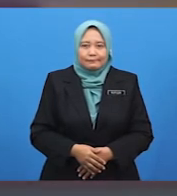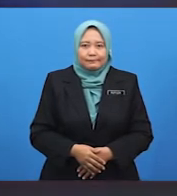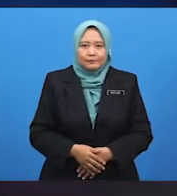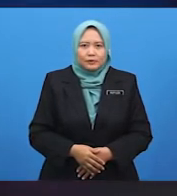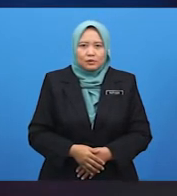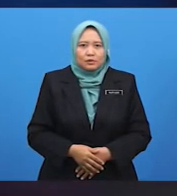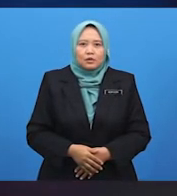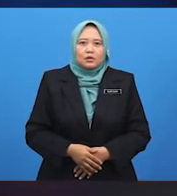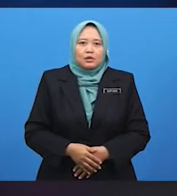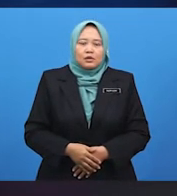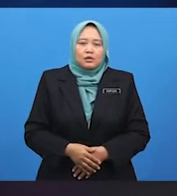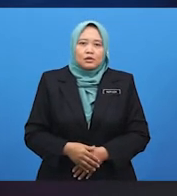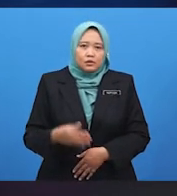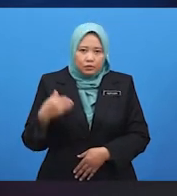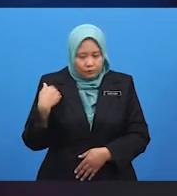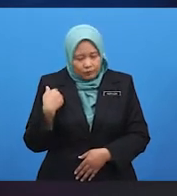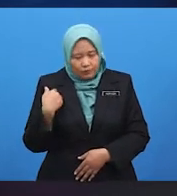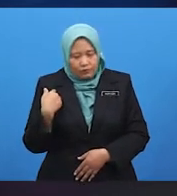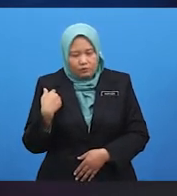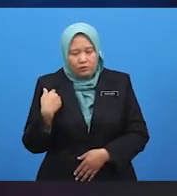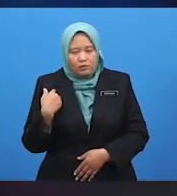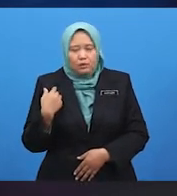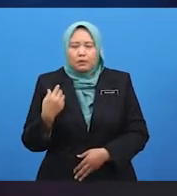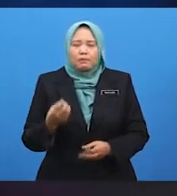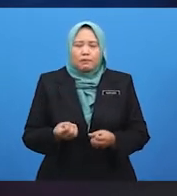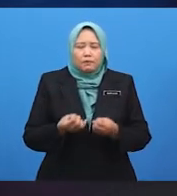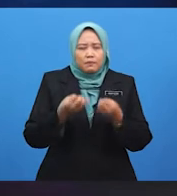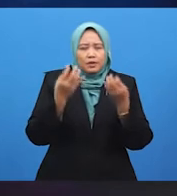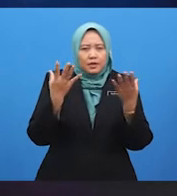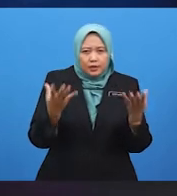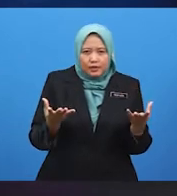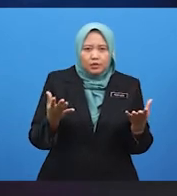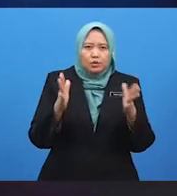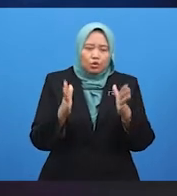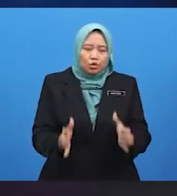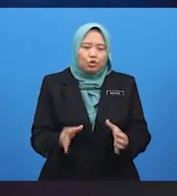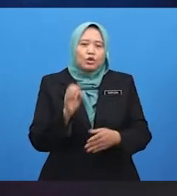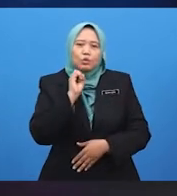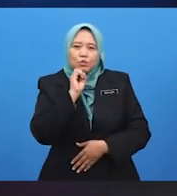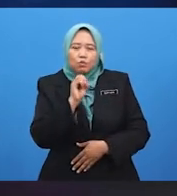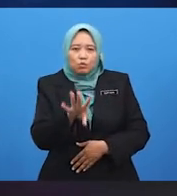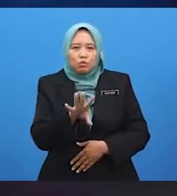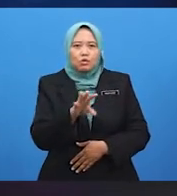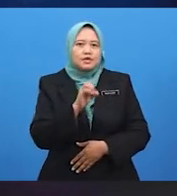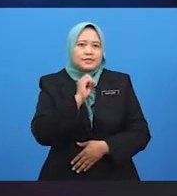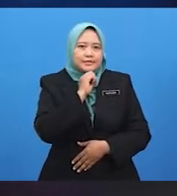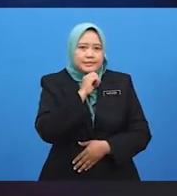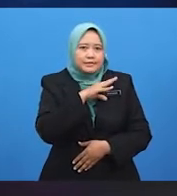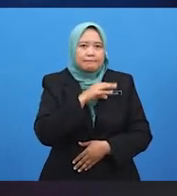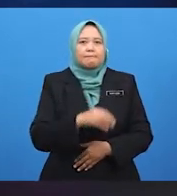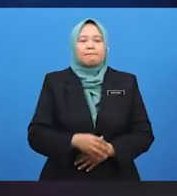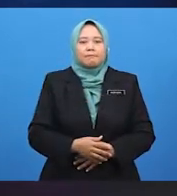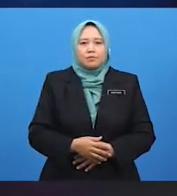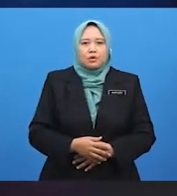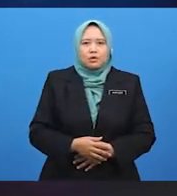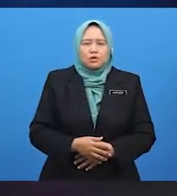Aduh, makin hari, makin banyak kes pembuangan sampah di tempat kita. Siapakah yang membuat sebegini sehingga